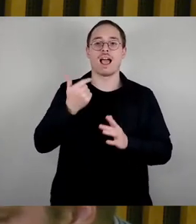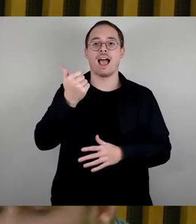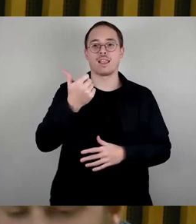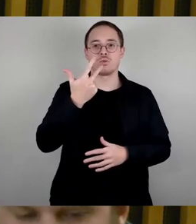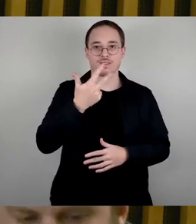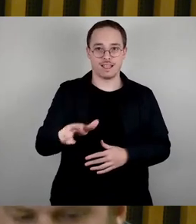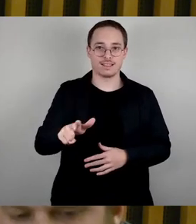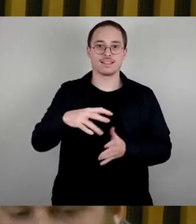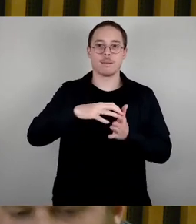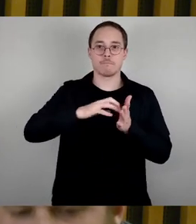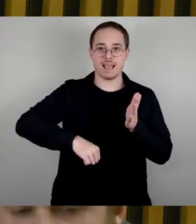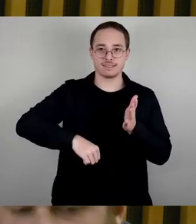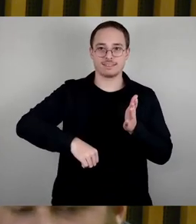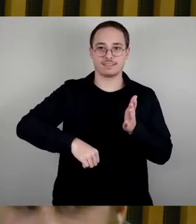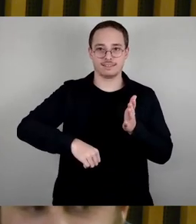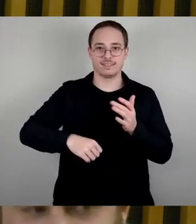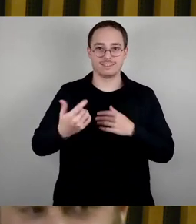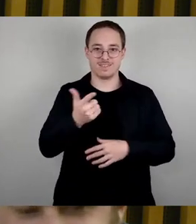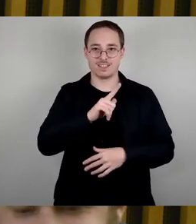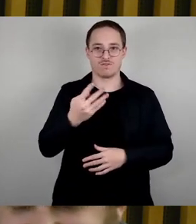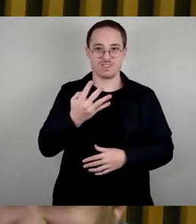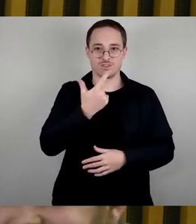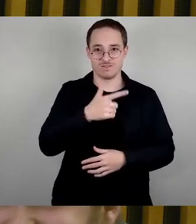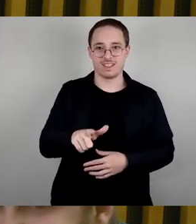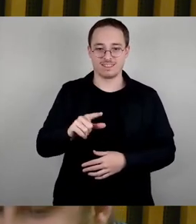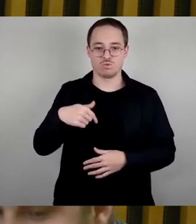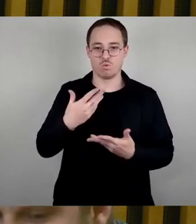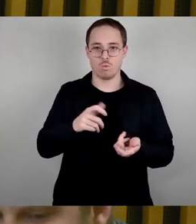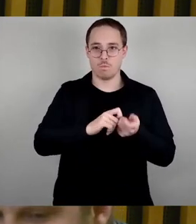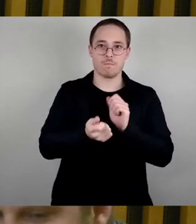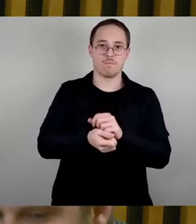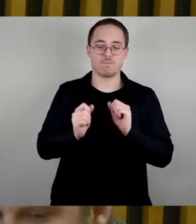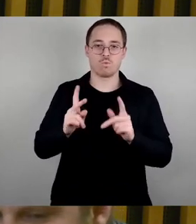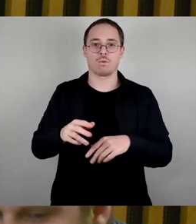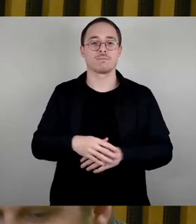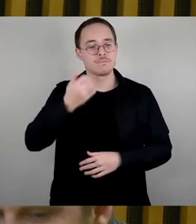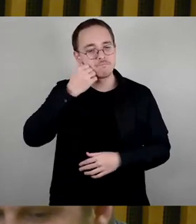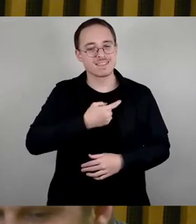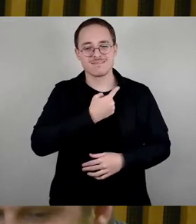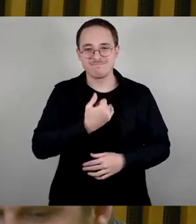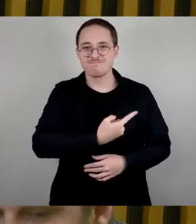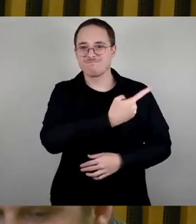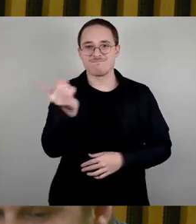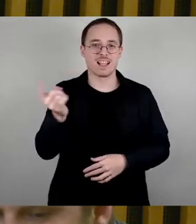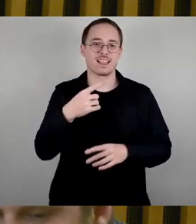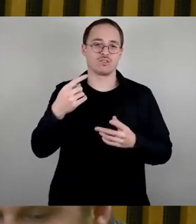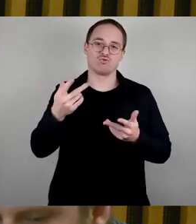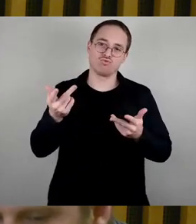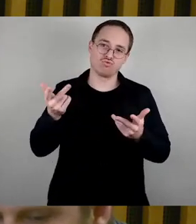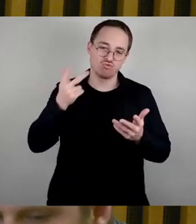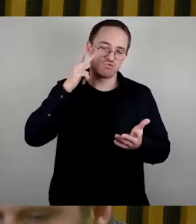sehr freundlich um Zustimmung zu dem Antrag Luftbad Dölchen erhalten, Finanzierung sichern. Vielen Dank.